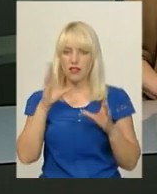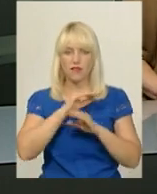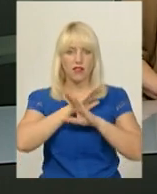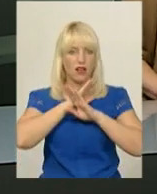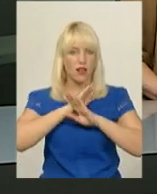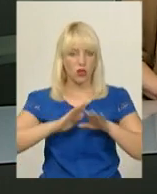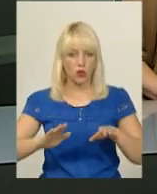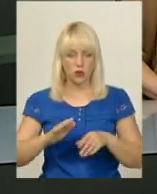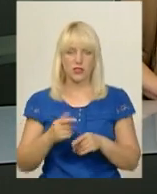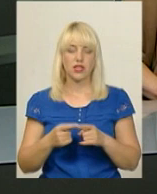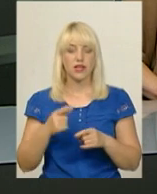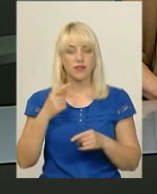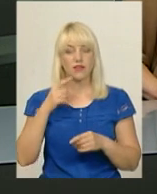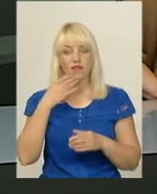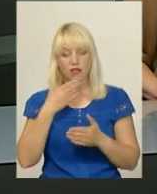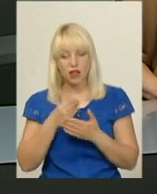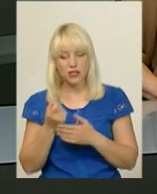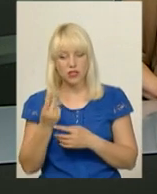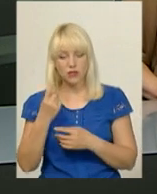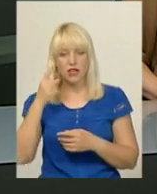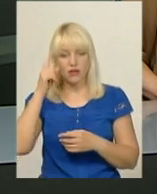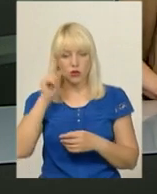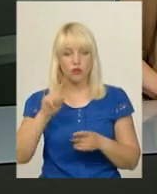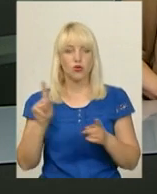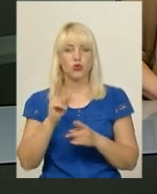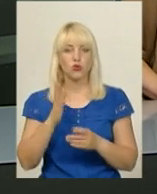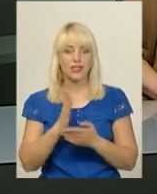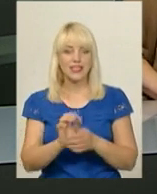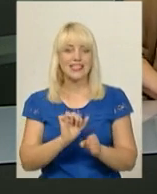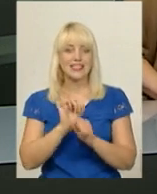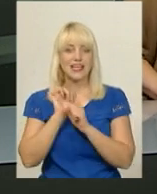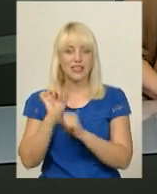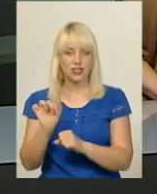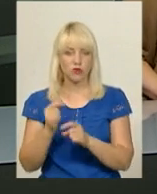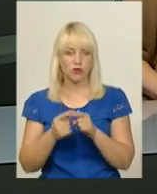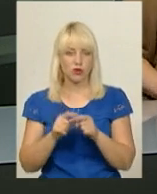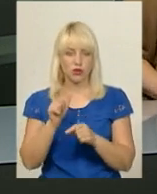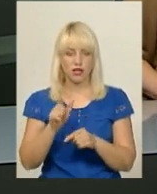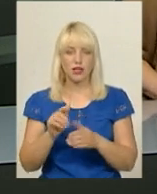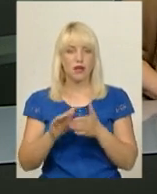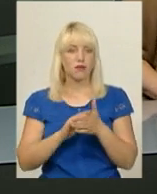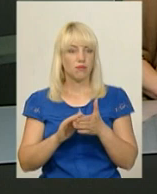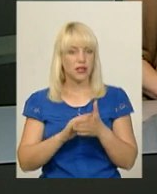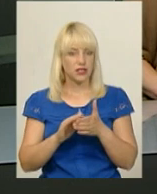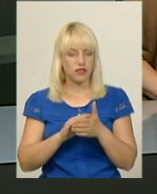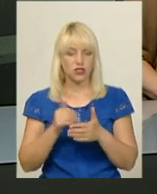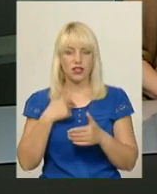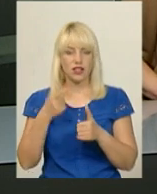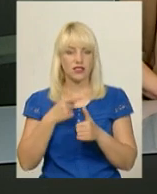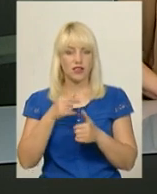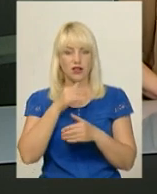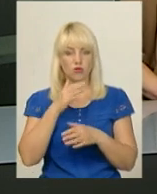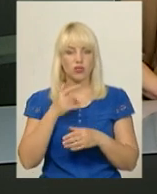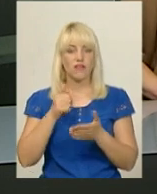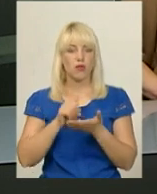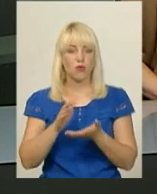Із власних джерел стало відомо, хто є захисником підозрюваного. Назвати його прізвище ми не можемо, бо він відмовився від коментарів телефоном